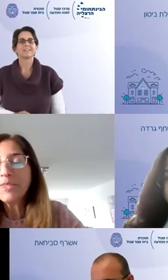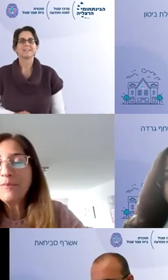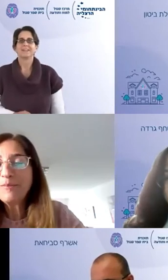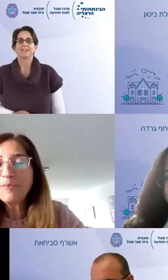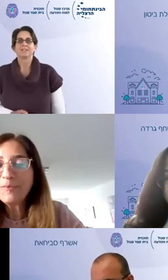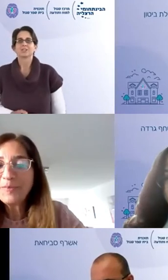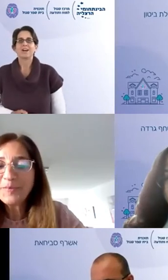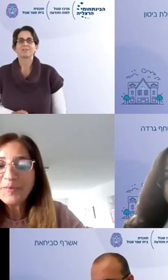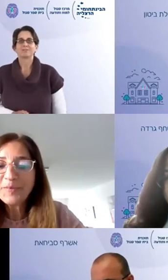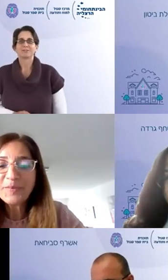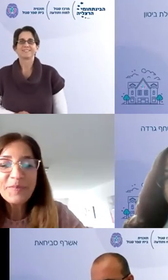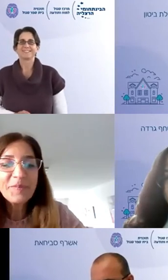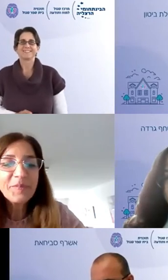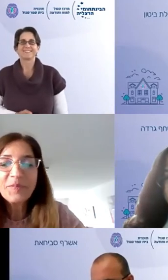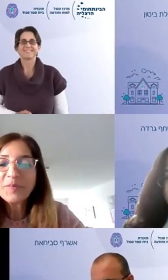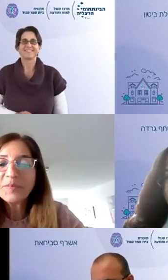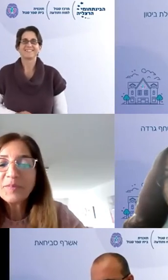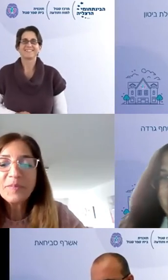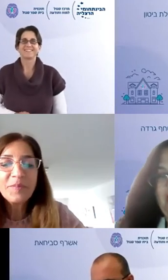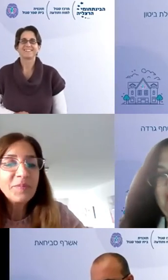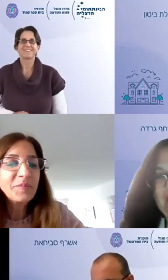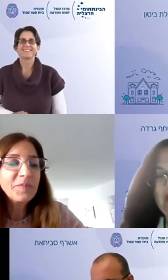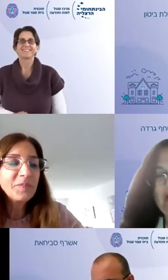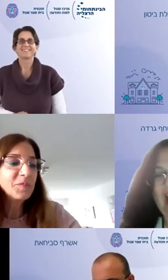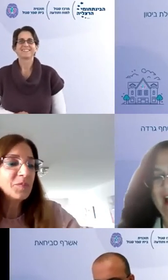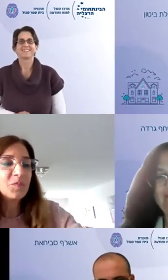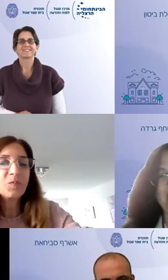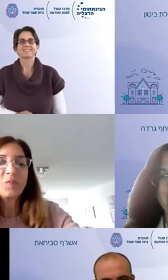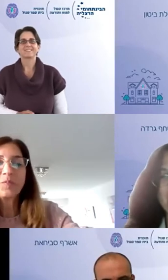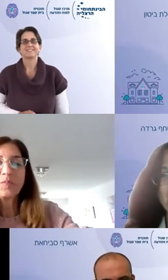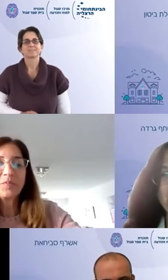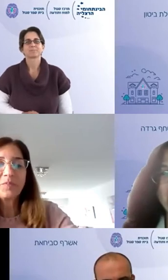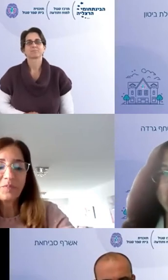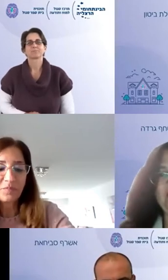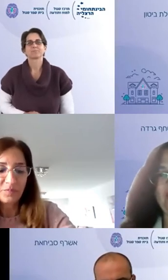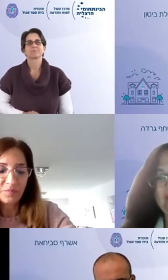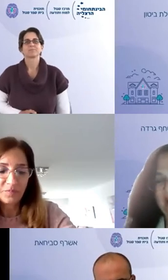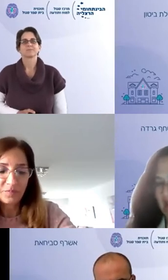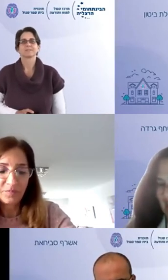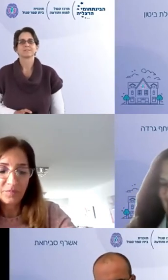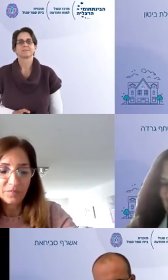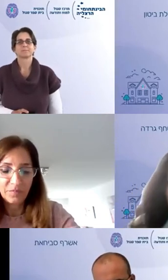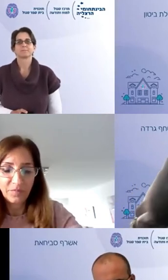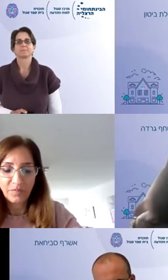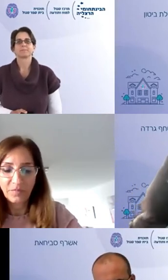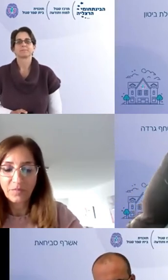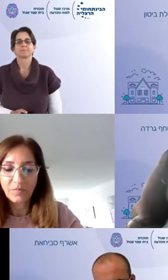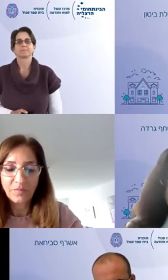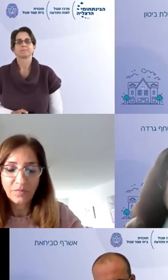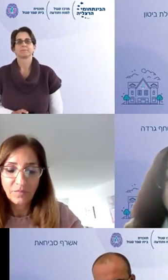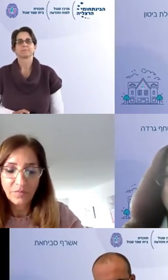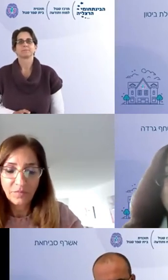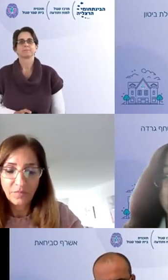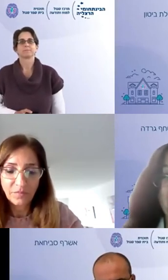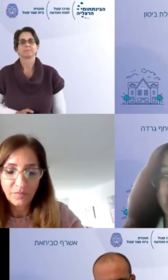תודה רותי שחף שלום, אני שחף מנהלת של בית ספר סוויון ברמת גן בית ספר